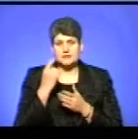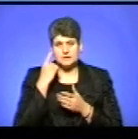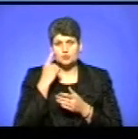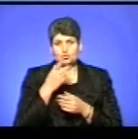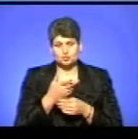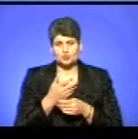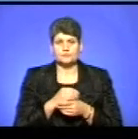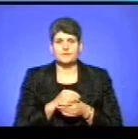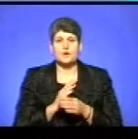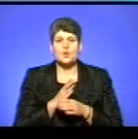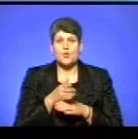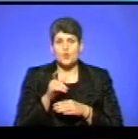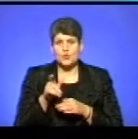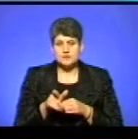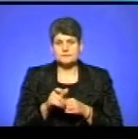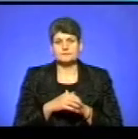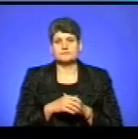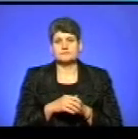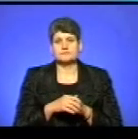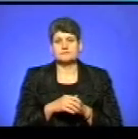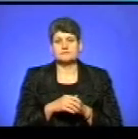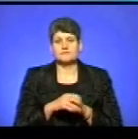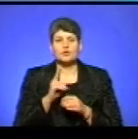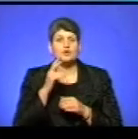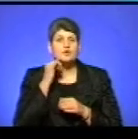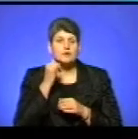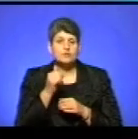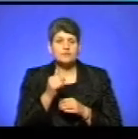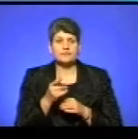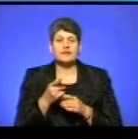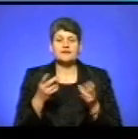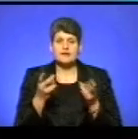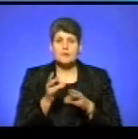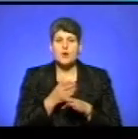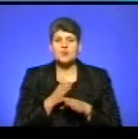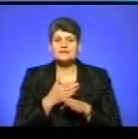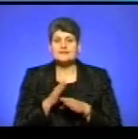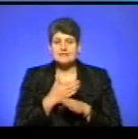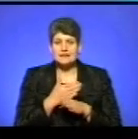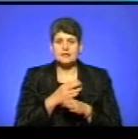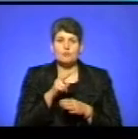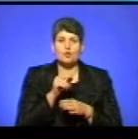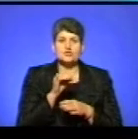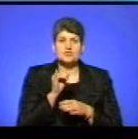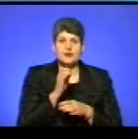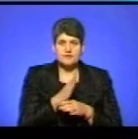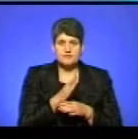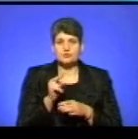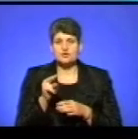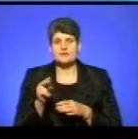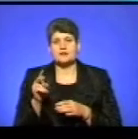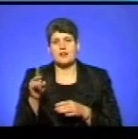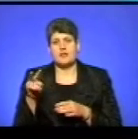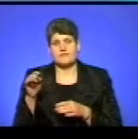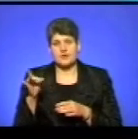гостя, того, хто телефонував. Варто розрізняти розуміння Почаїва і Почаївської лаври.